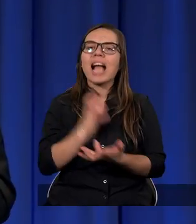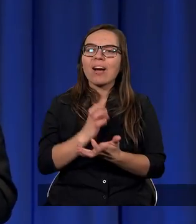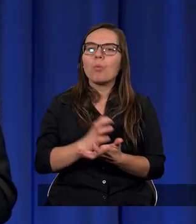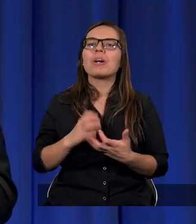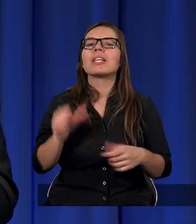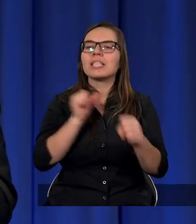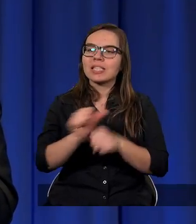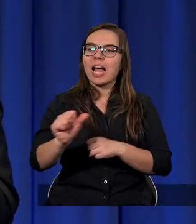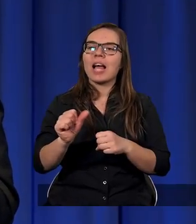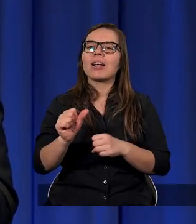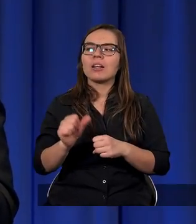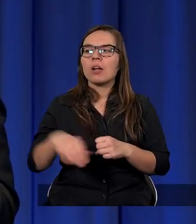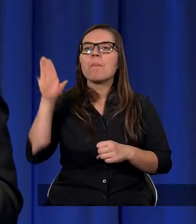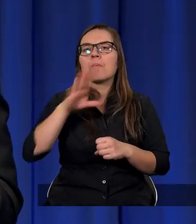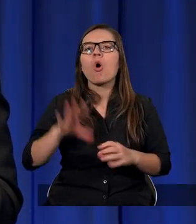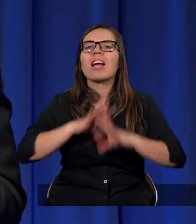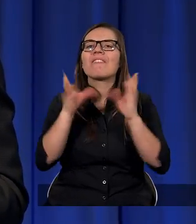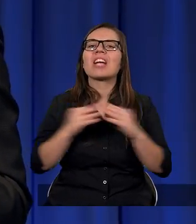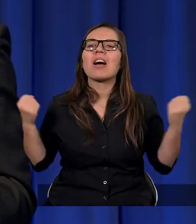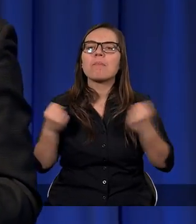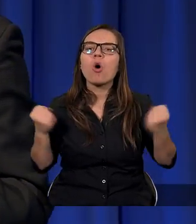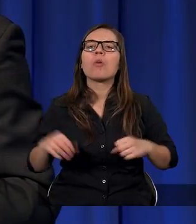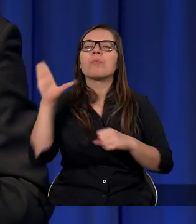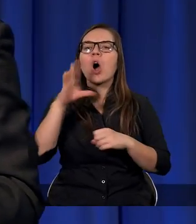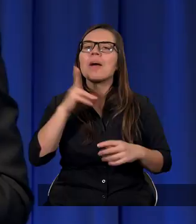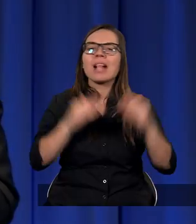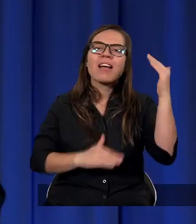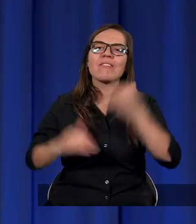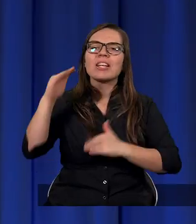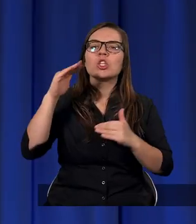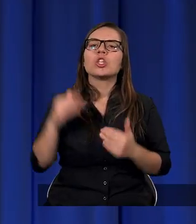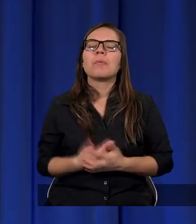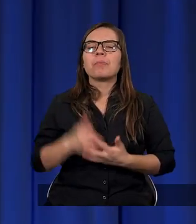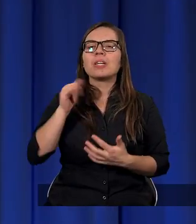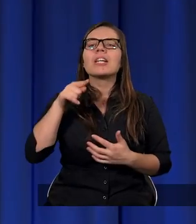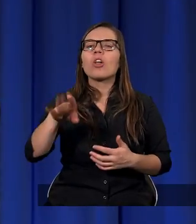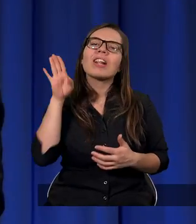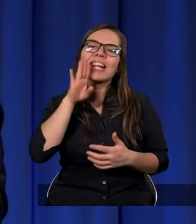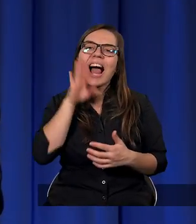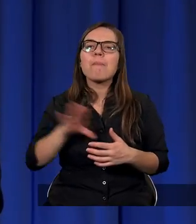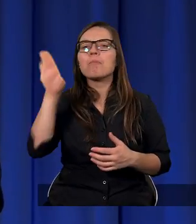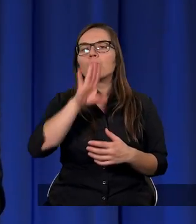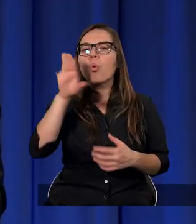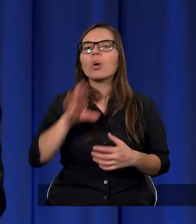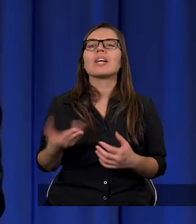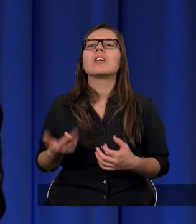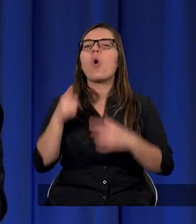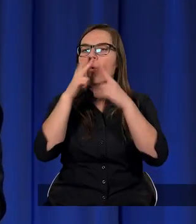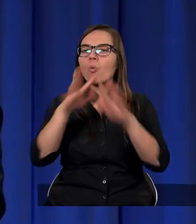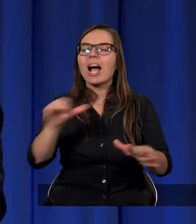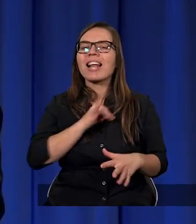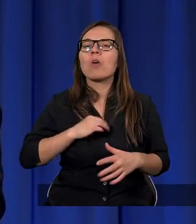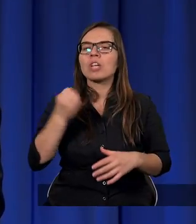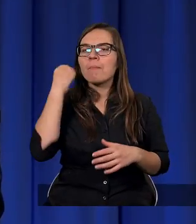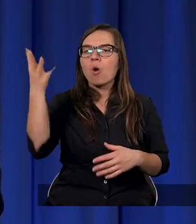jest Bogiem Wszechmogącym, Bogiem Najwyższym i to ten Bóg ukazał